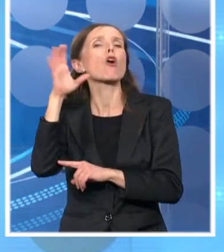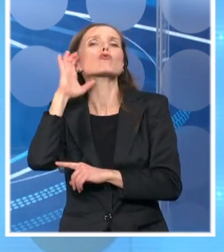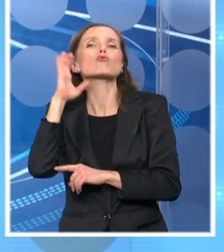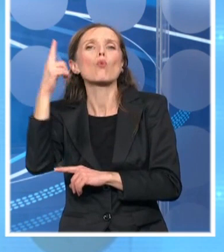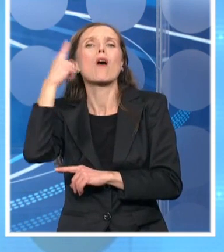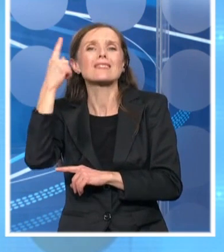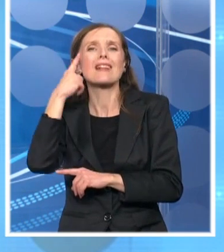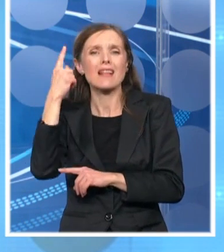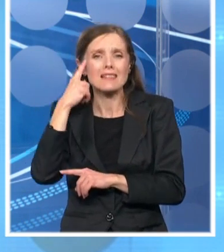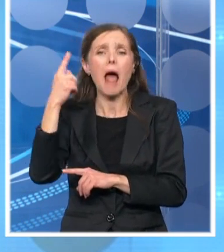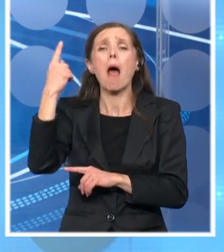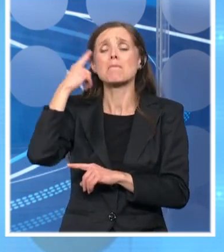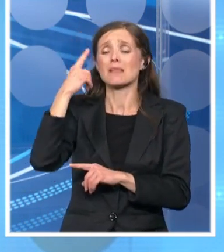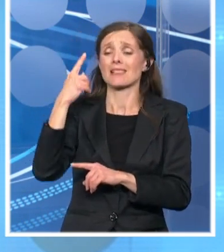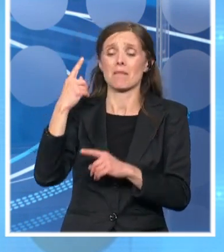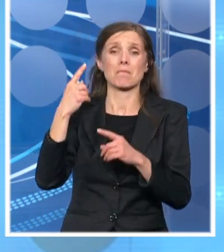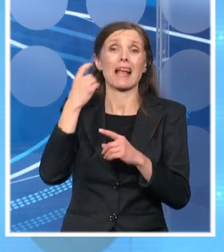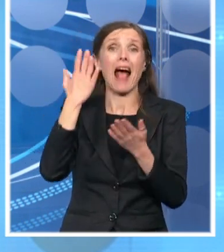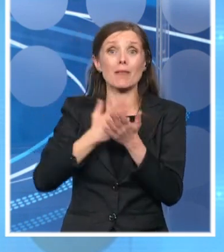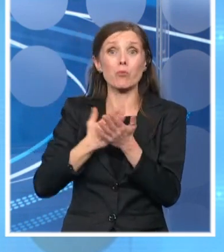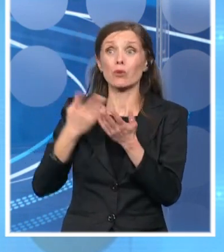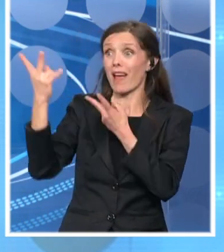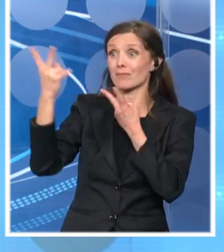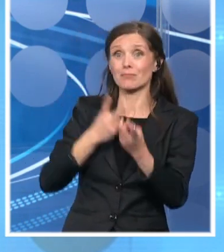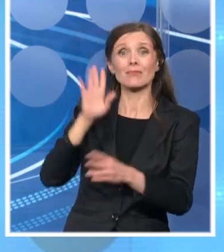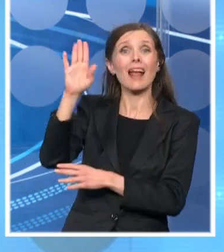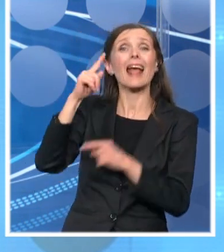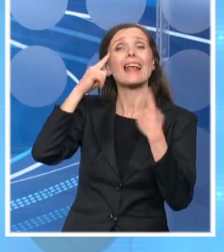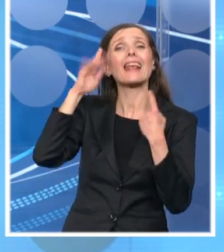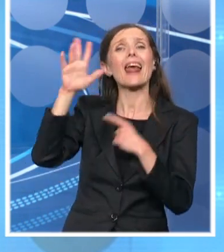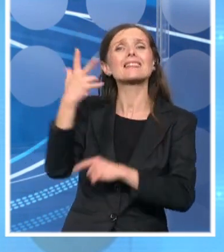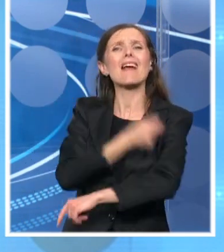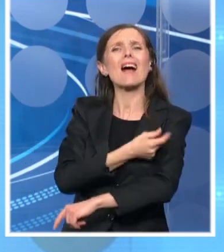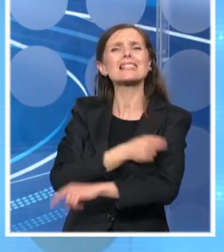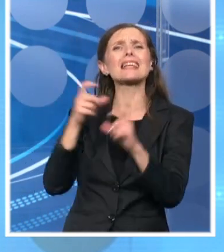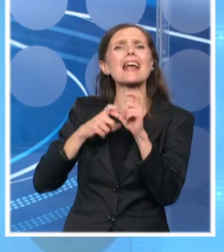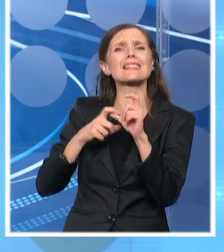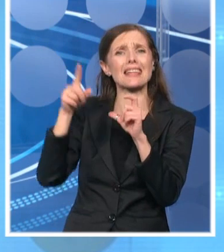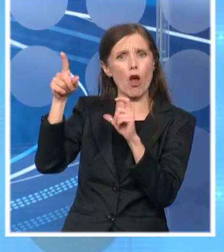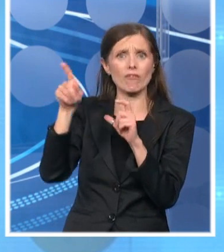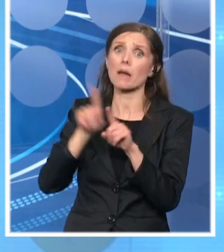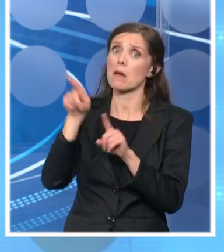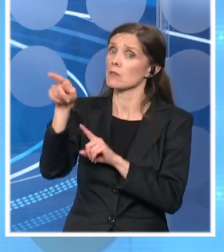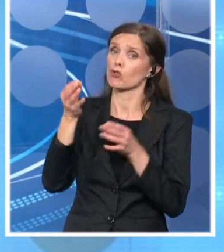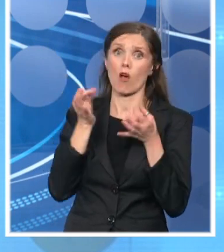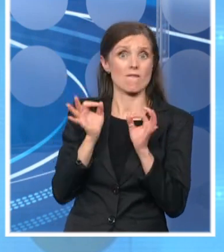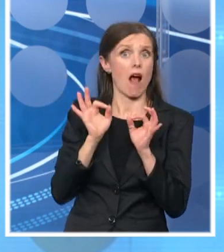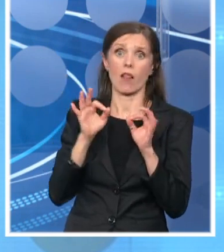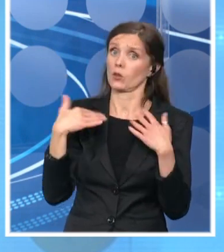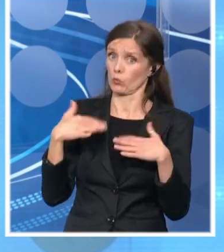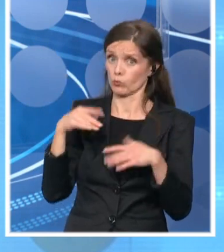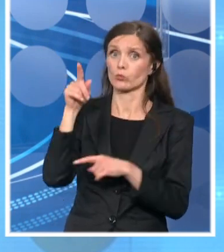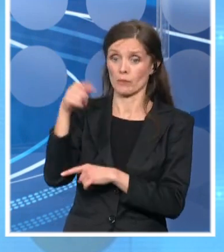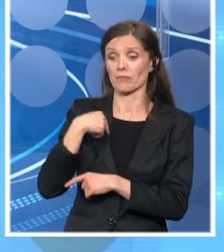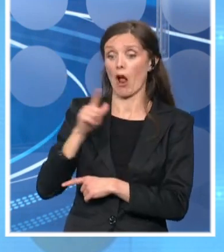i to menjati kada nam stignu pre svega kineske Sinopharm vakcine koje su zaista izuzetno kvalitetne. Ja to očekujem